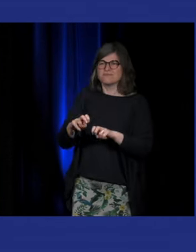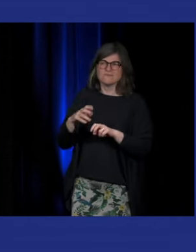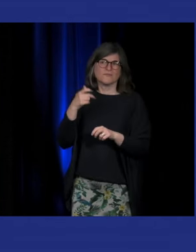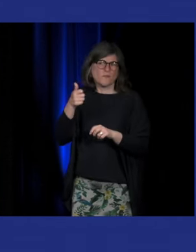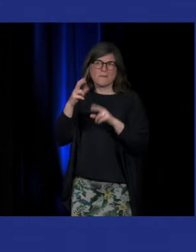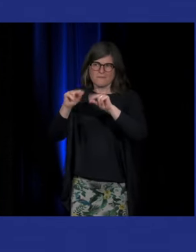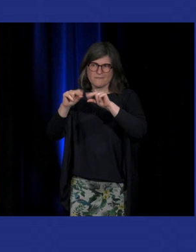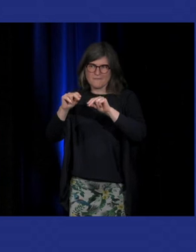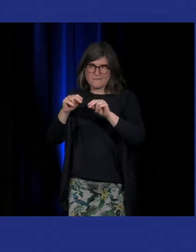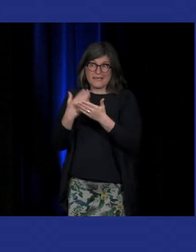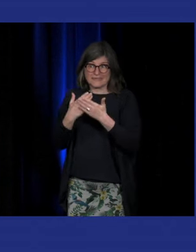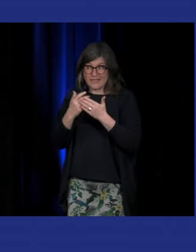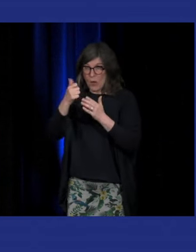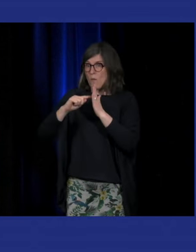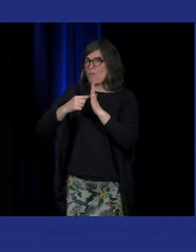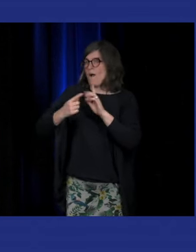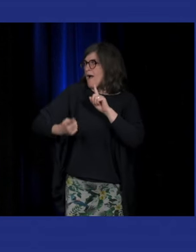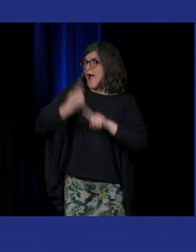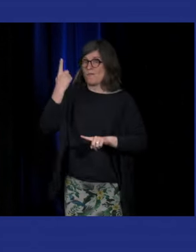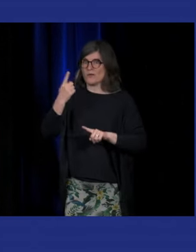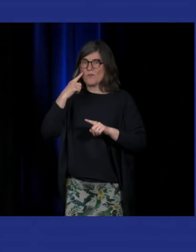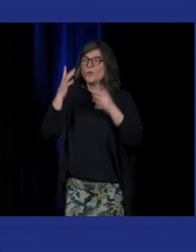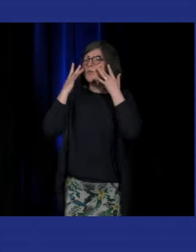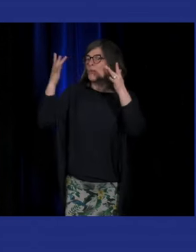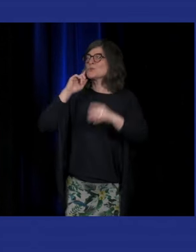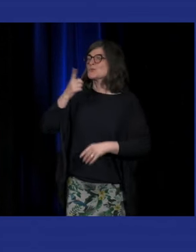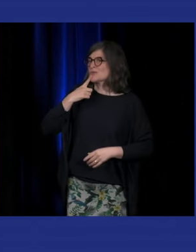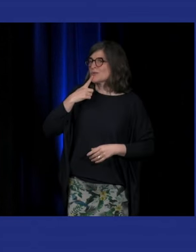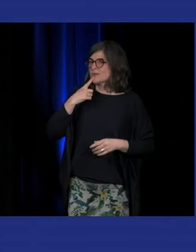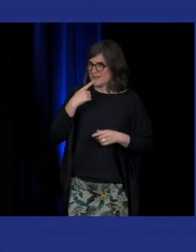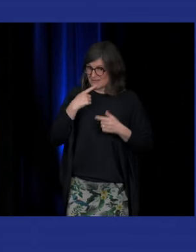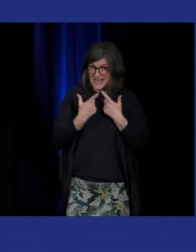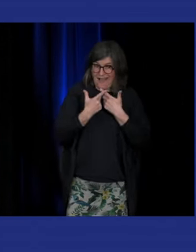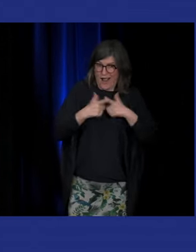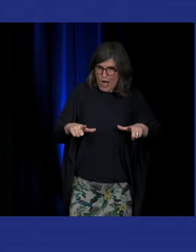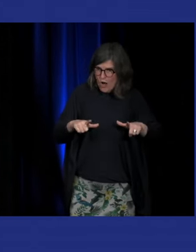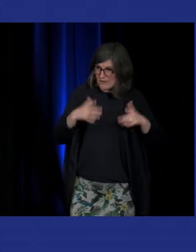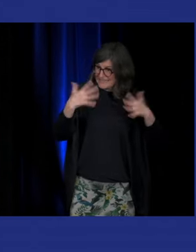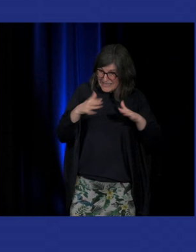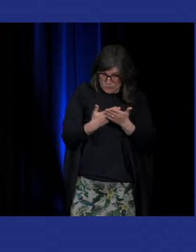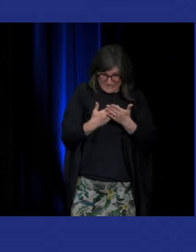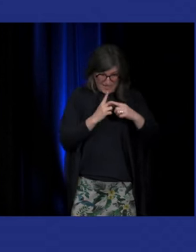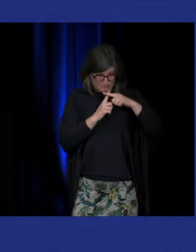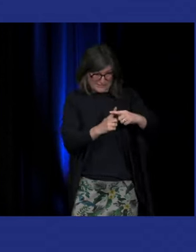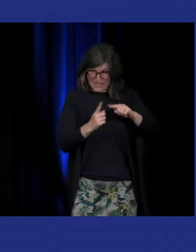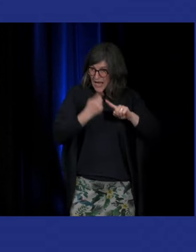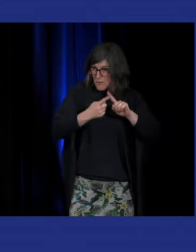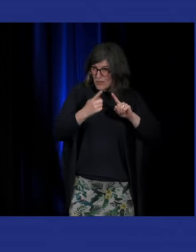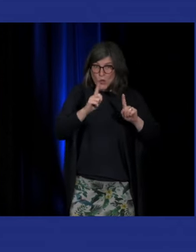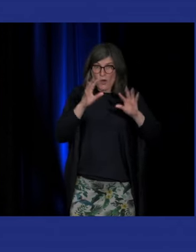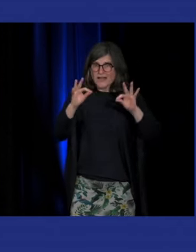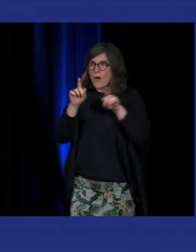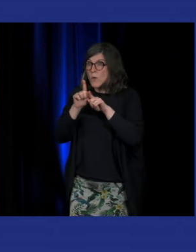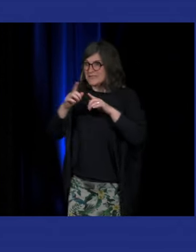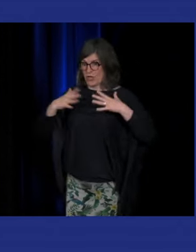dans la question de la culture sourde. Donc, ce n pas seulement la langue. La langue,'est aussi le résultat de cette relation perceptive au